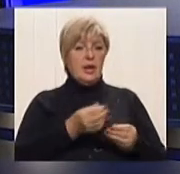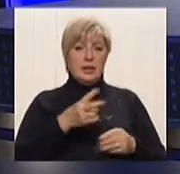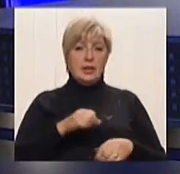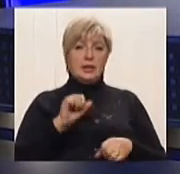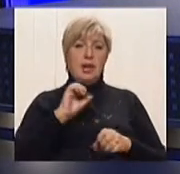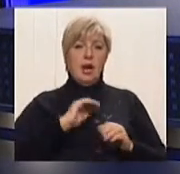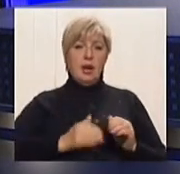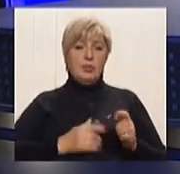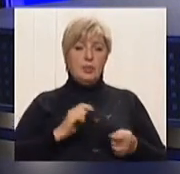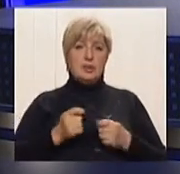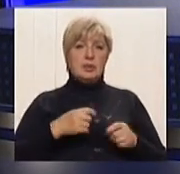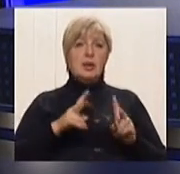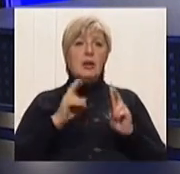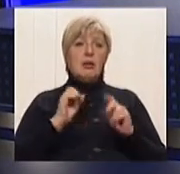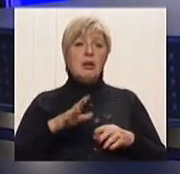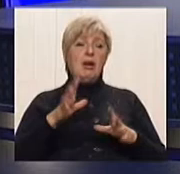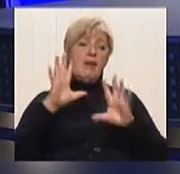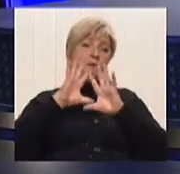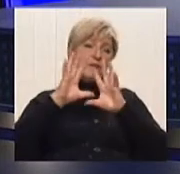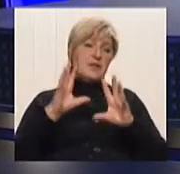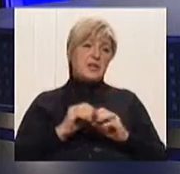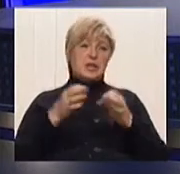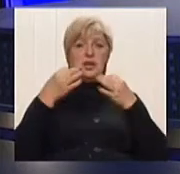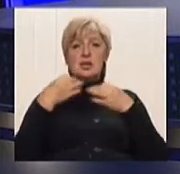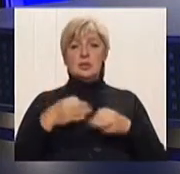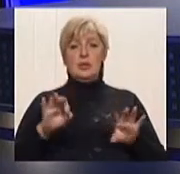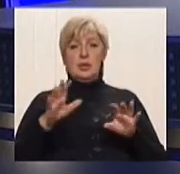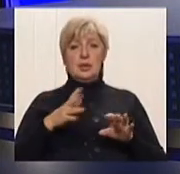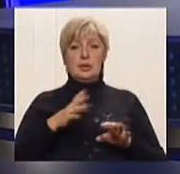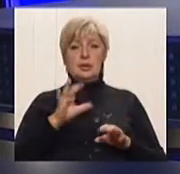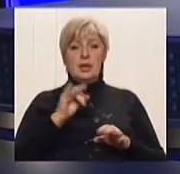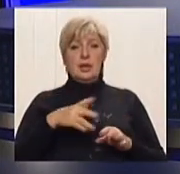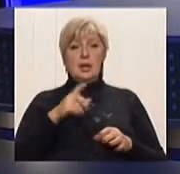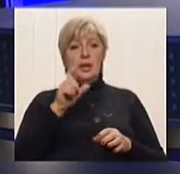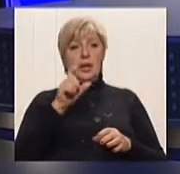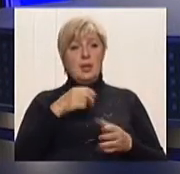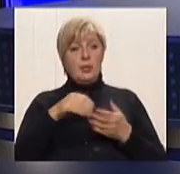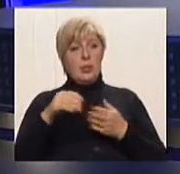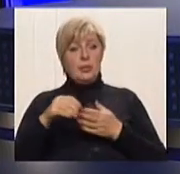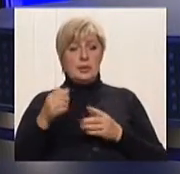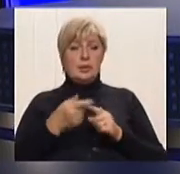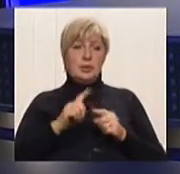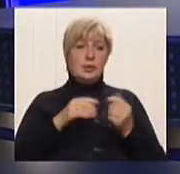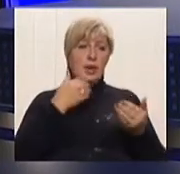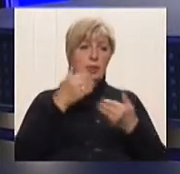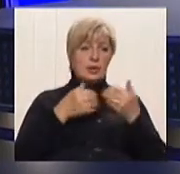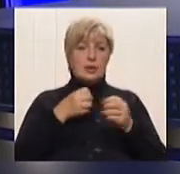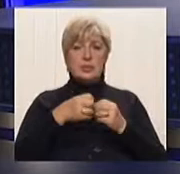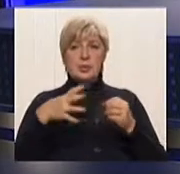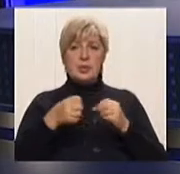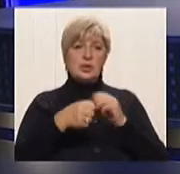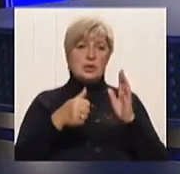як вседозволінність. І, соответственно, потребітелі, які обращались в 15-16 роки, коли